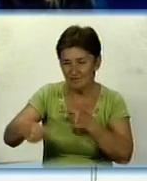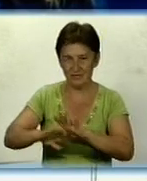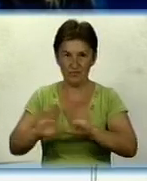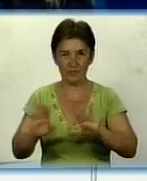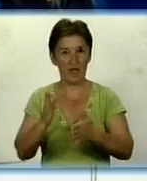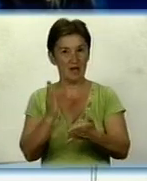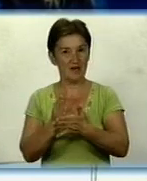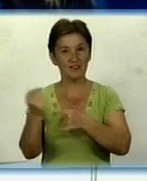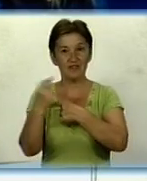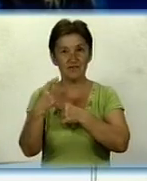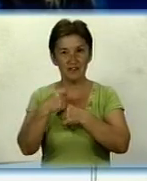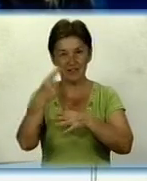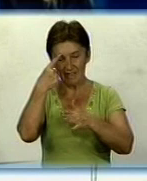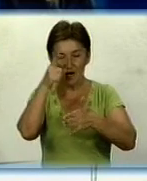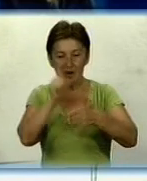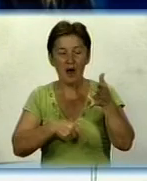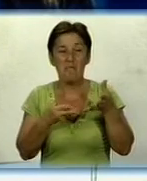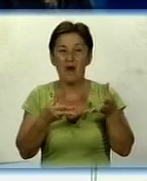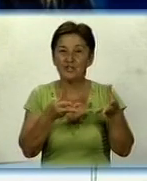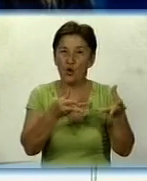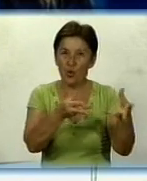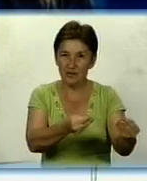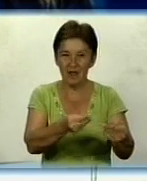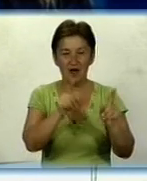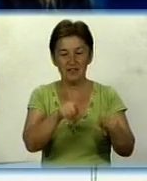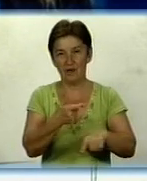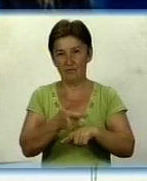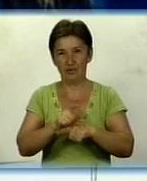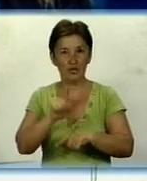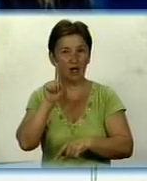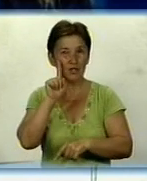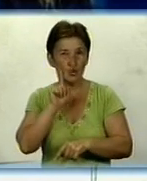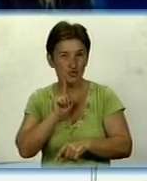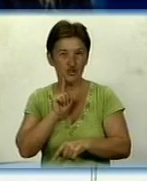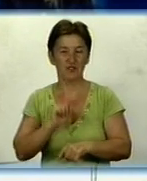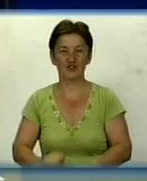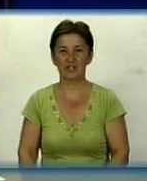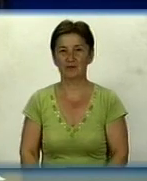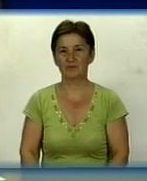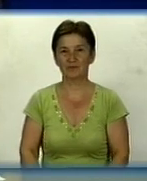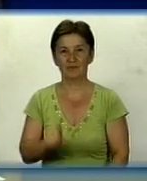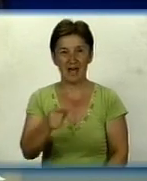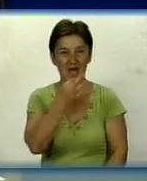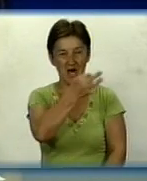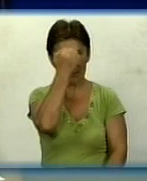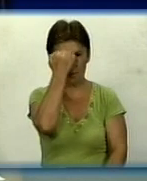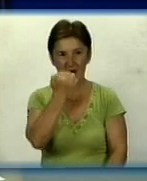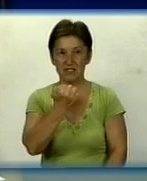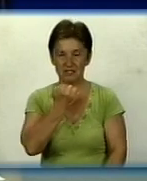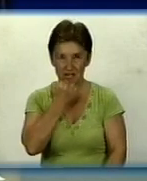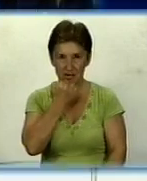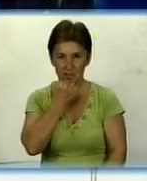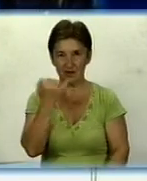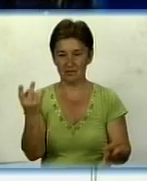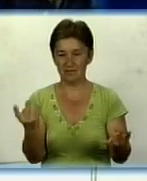завдання його переконати. Тим більше, що це зручніше, як показує практика інших місць. Так, так. Спасибі вам за розмову, мені підказують, маємо